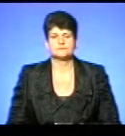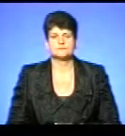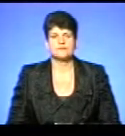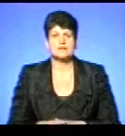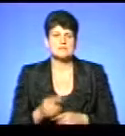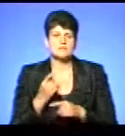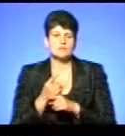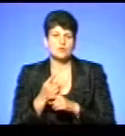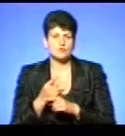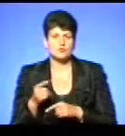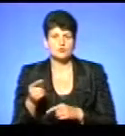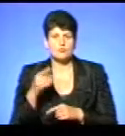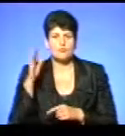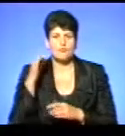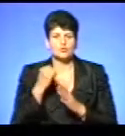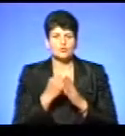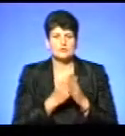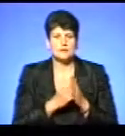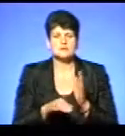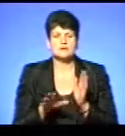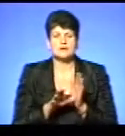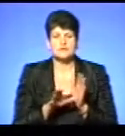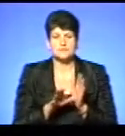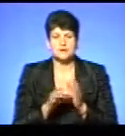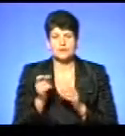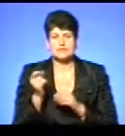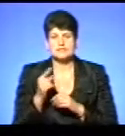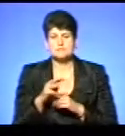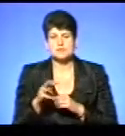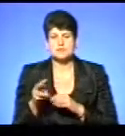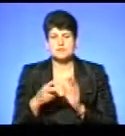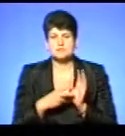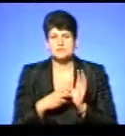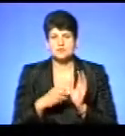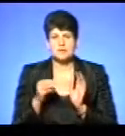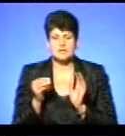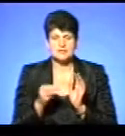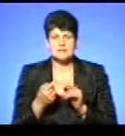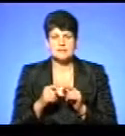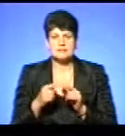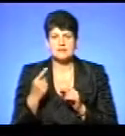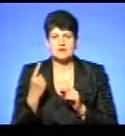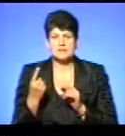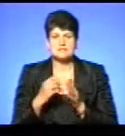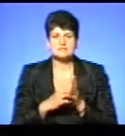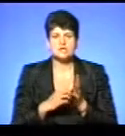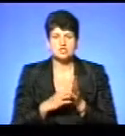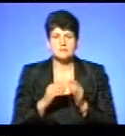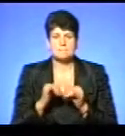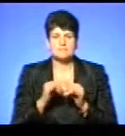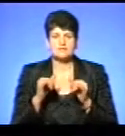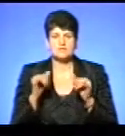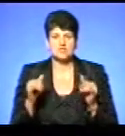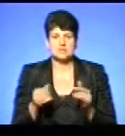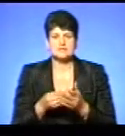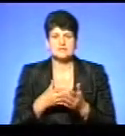Заборгованість Тернопільського водоканалу за електропостачання – 11 мільйонів 700 тисяч. Це одна із причин підвищення тарифів за